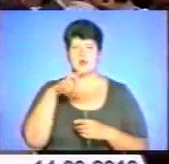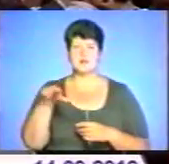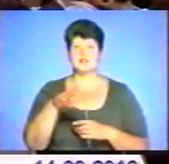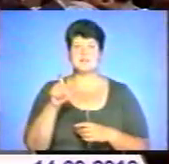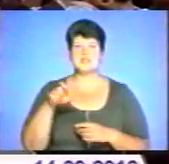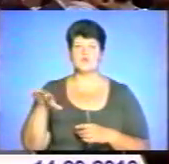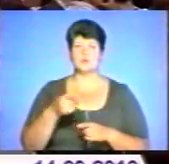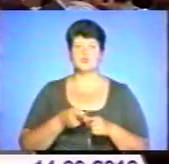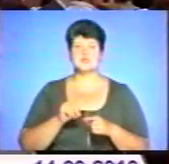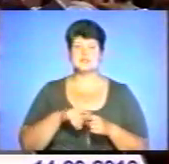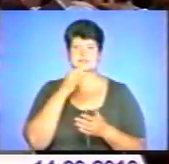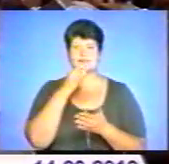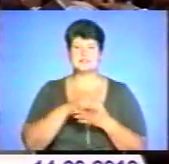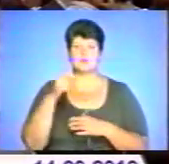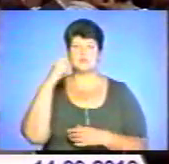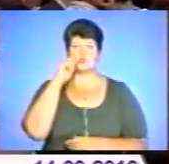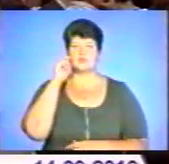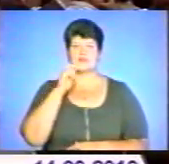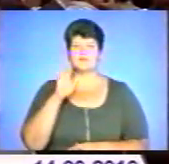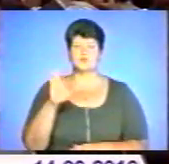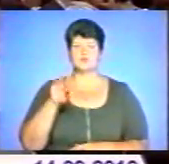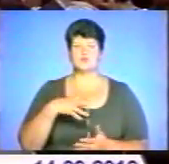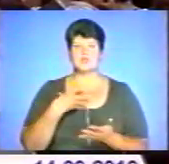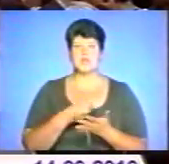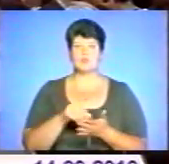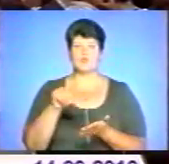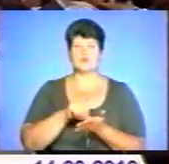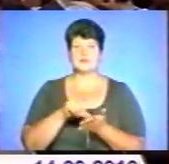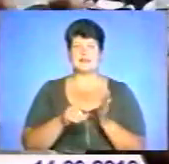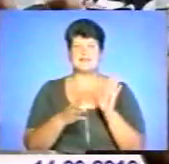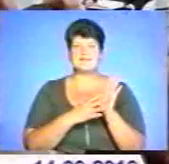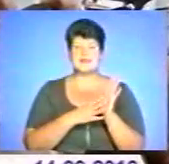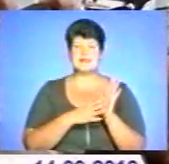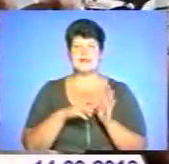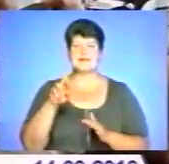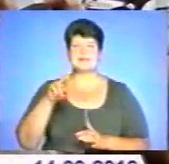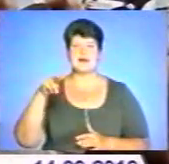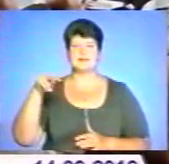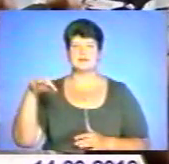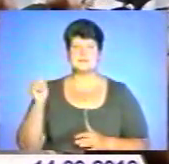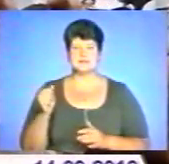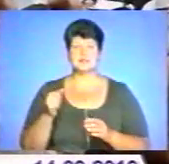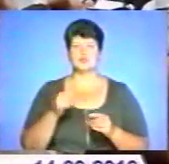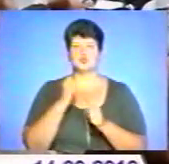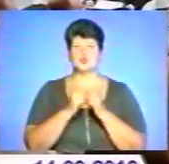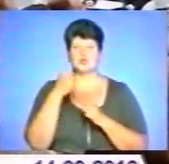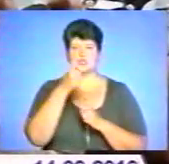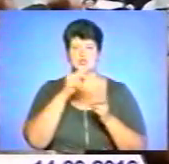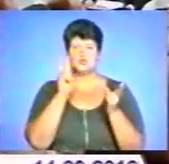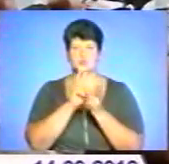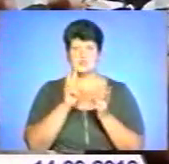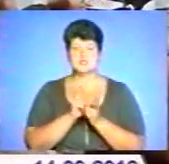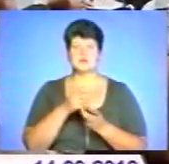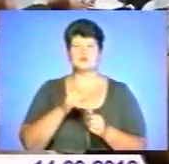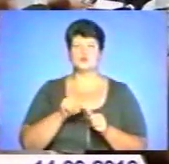Про це заявив президент України Віктор Янукович у своєму виступі на 9-й Ялтинській щорічній зустрічі. Зокрема, Віктор Янукович